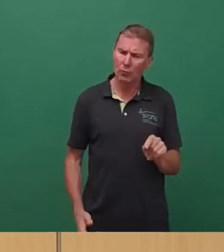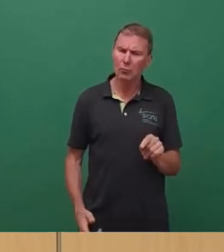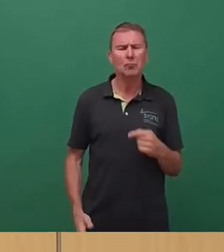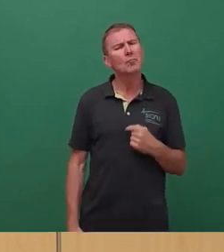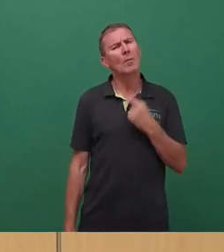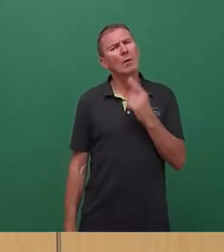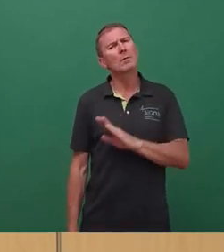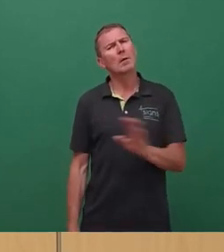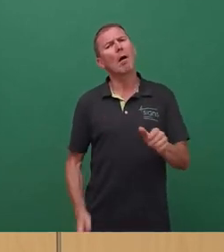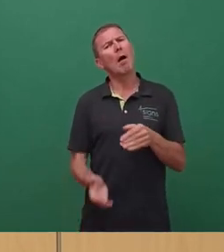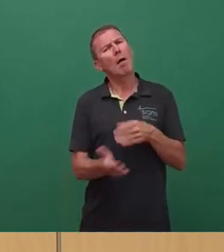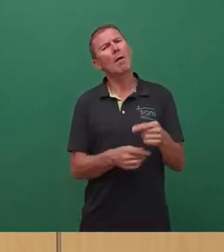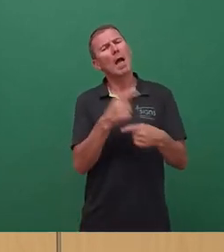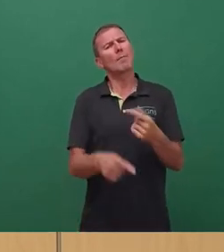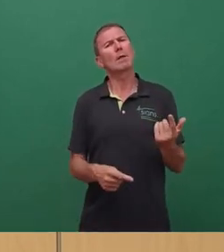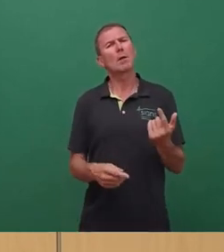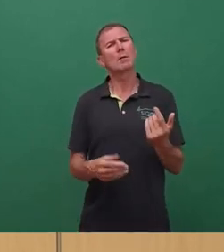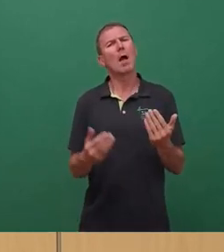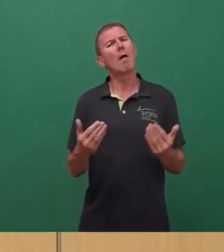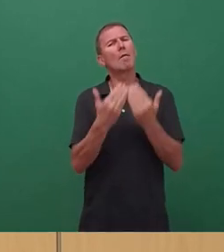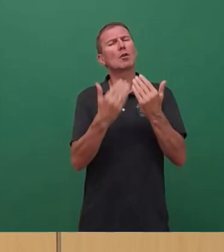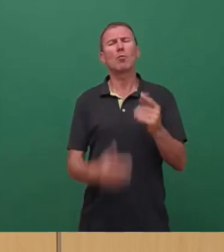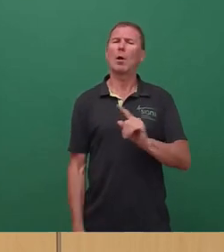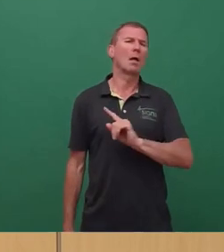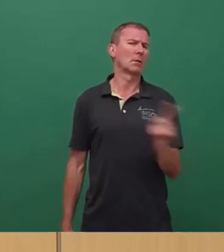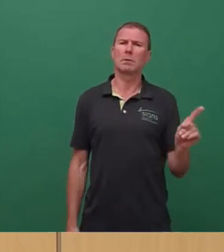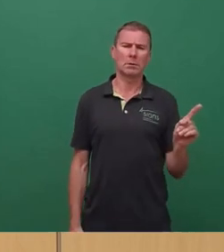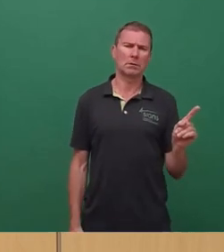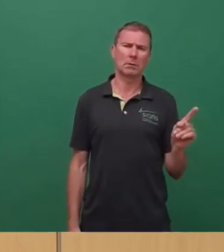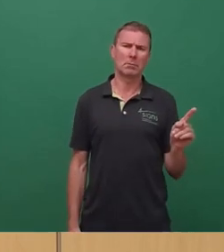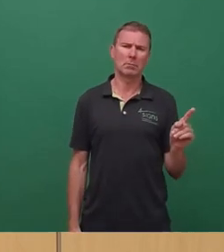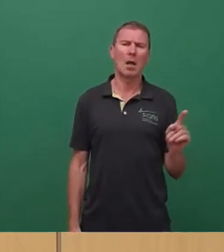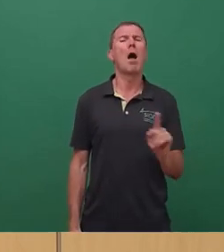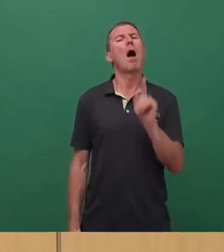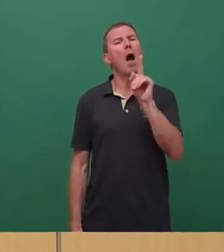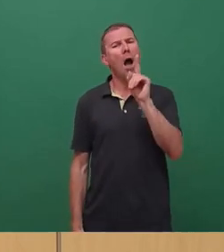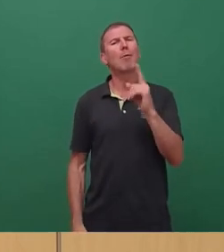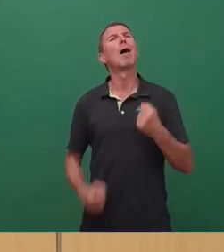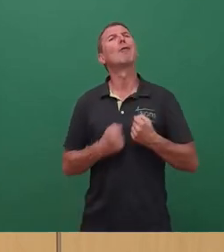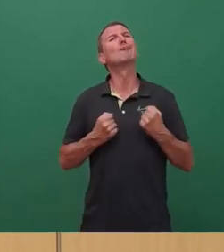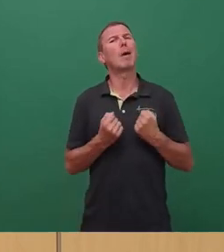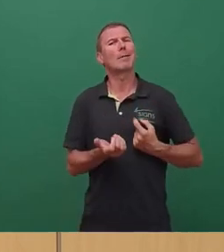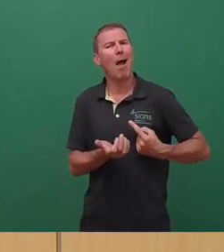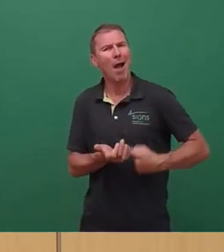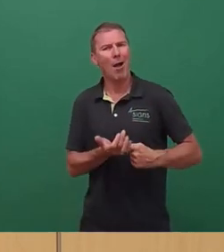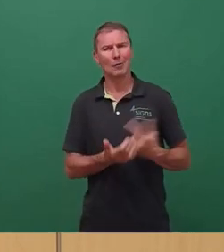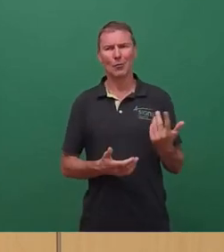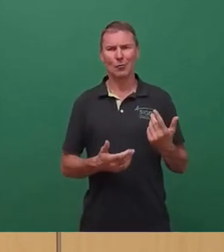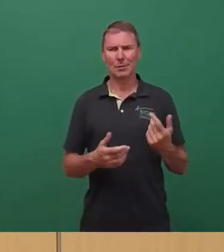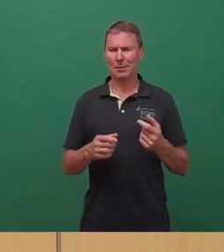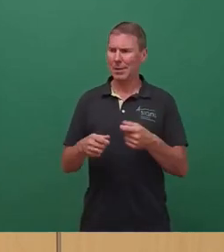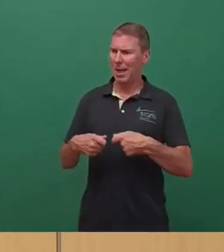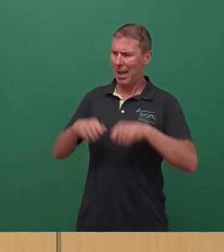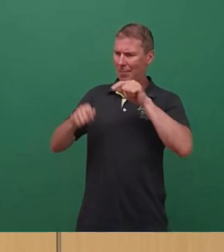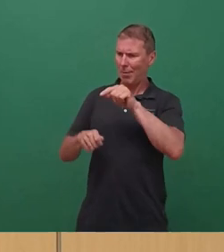einer weiteren Entwicklung des Areals nicht entgegen. Es wird nur eben eine spannende Herausforderung, das ganze Thema Bebauung am